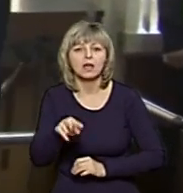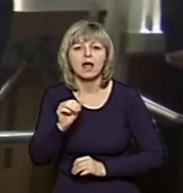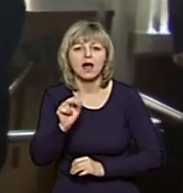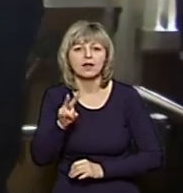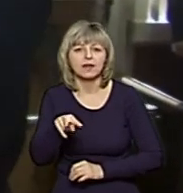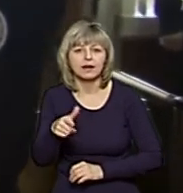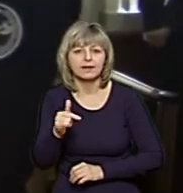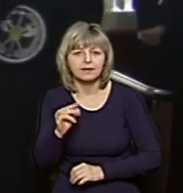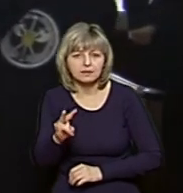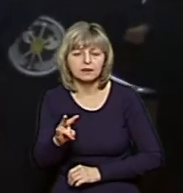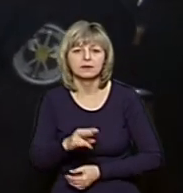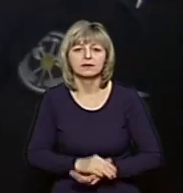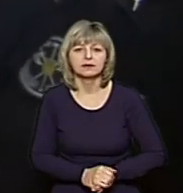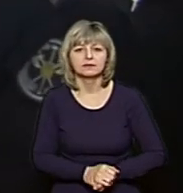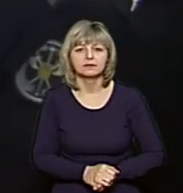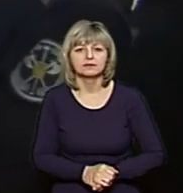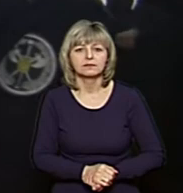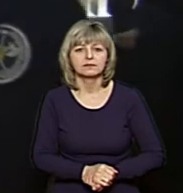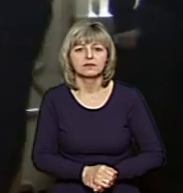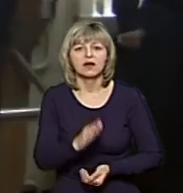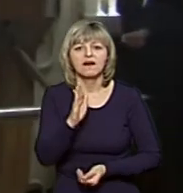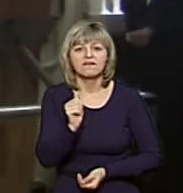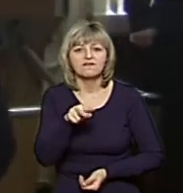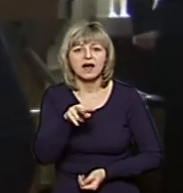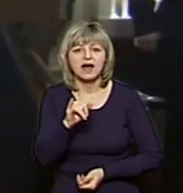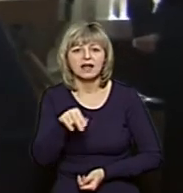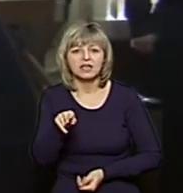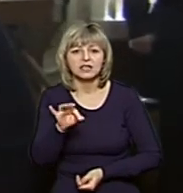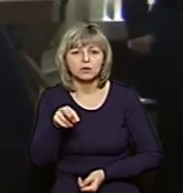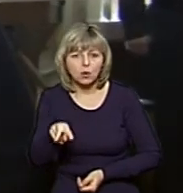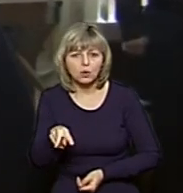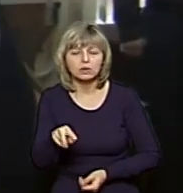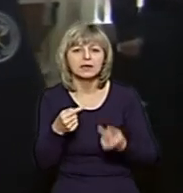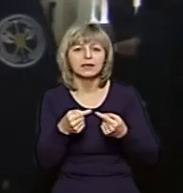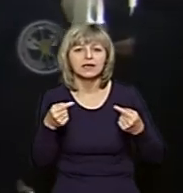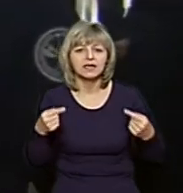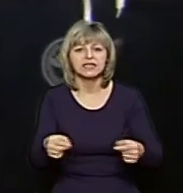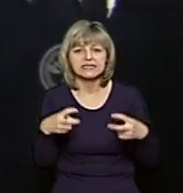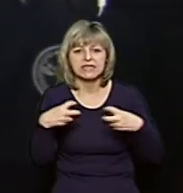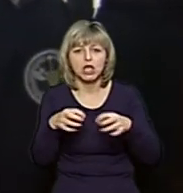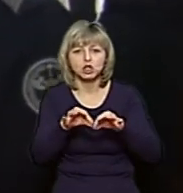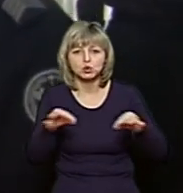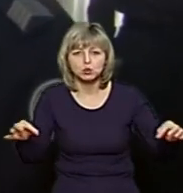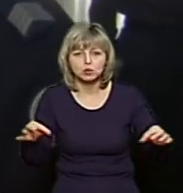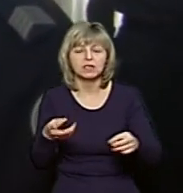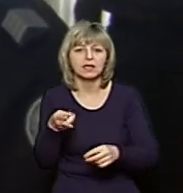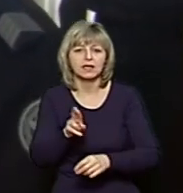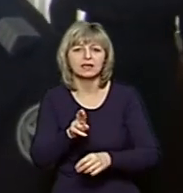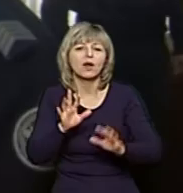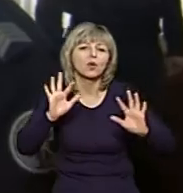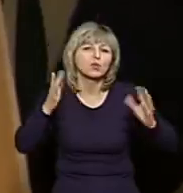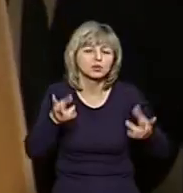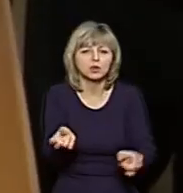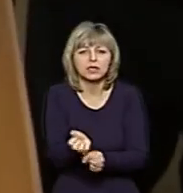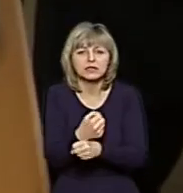валідол, різні жгути для накладення, не дай Бог,